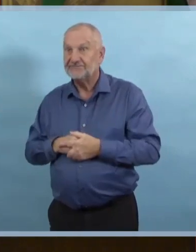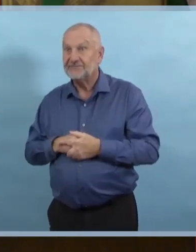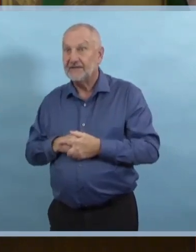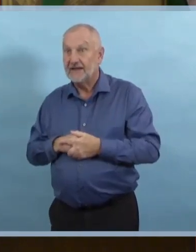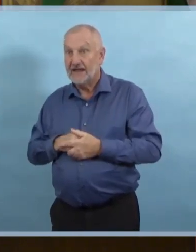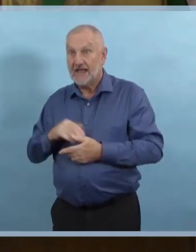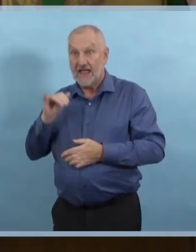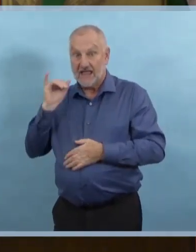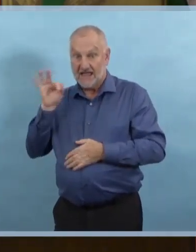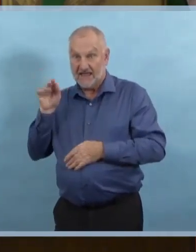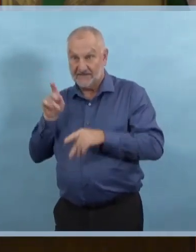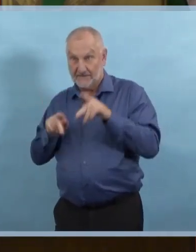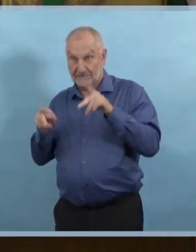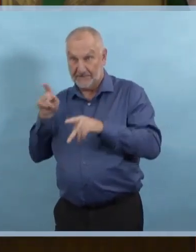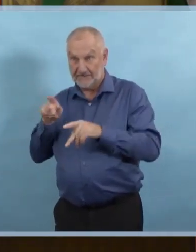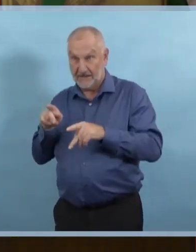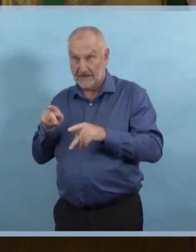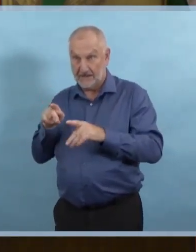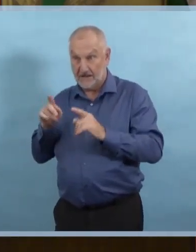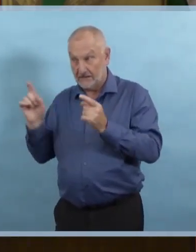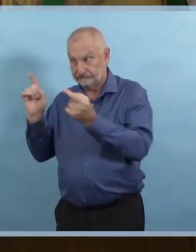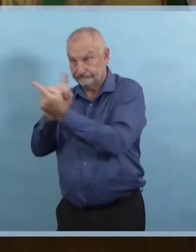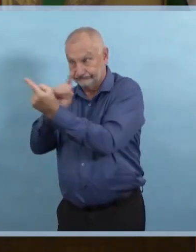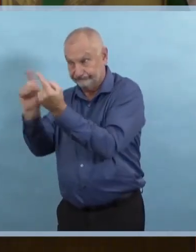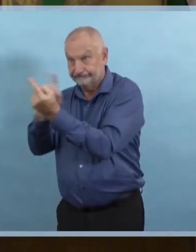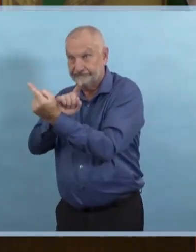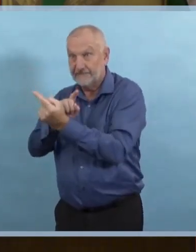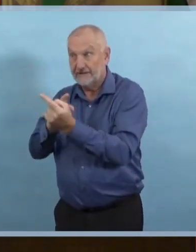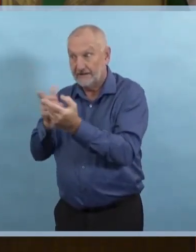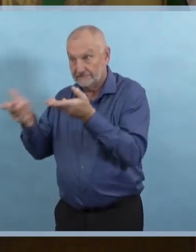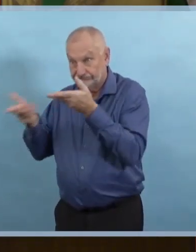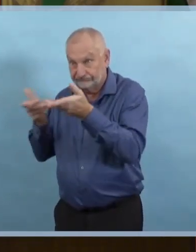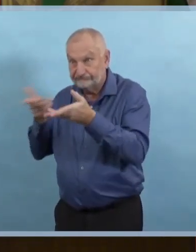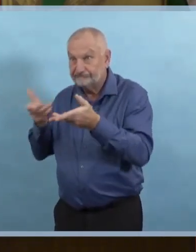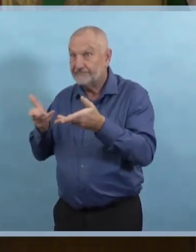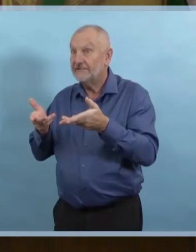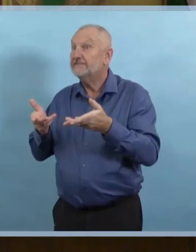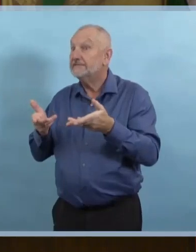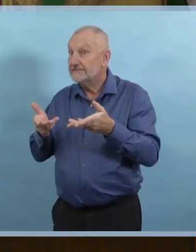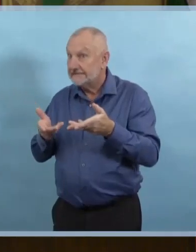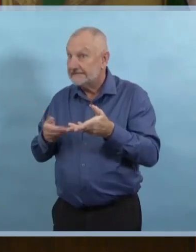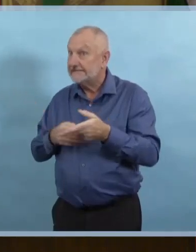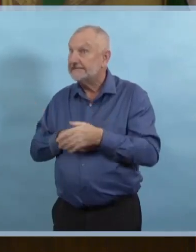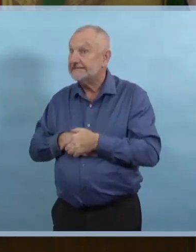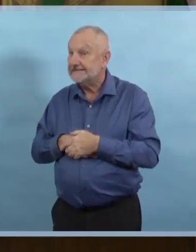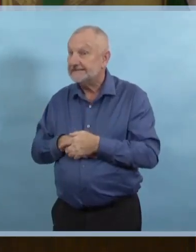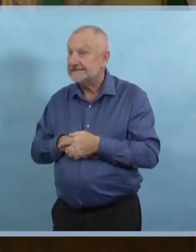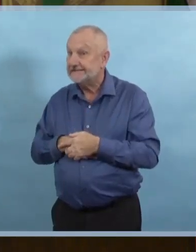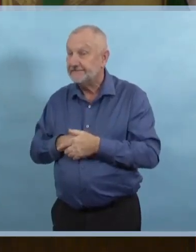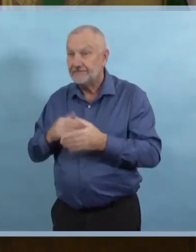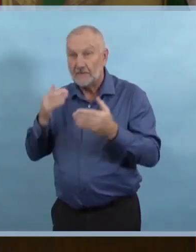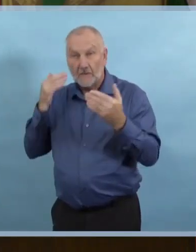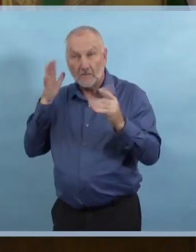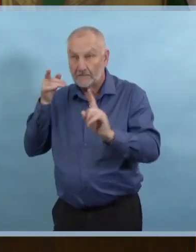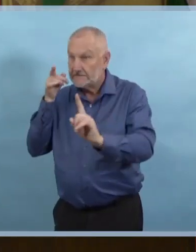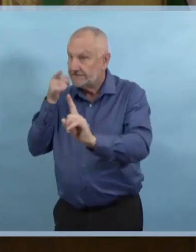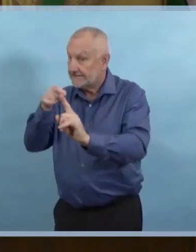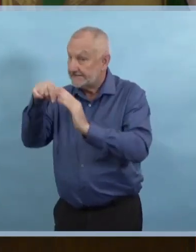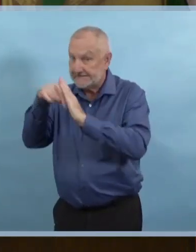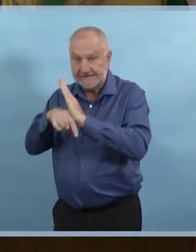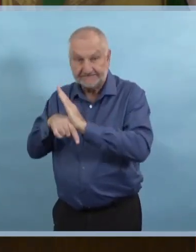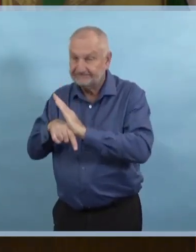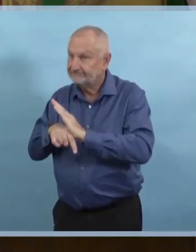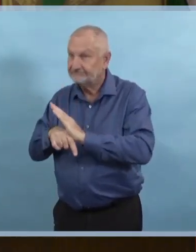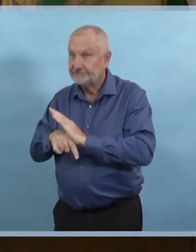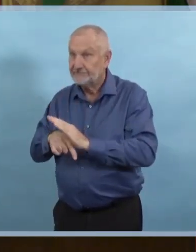Et je ne connais pas tous les détails pour l'instant. La justice travaille avec un des médecins hygiénistes de très